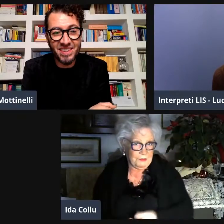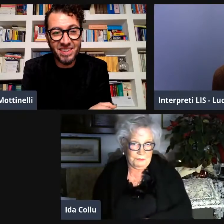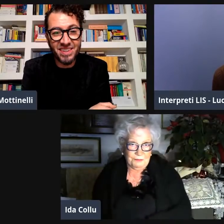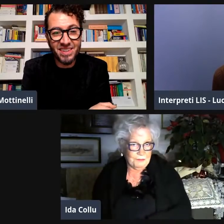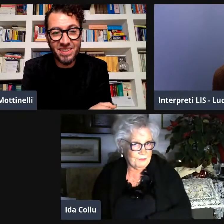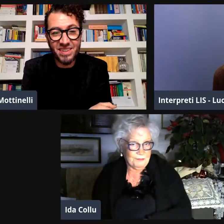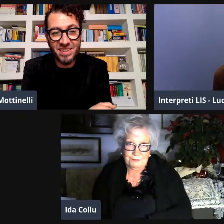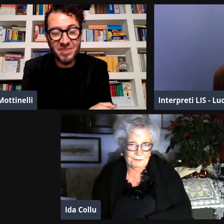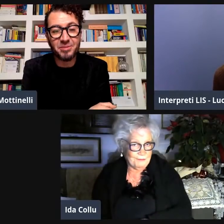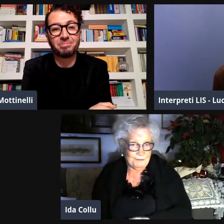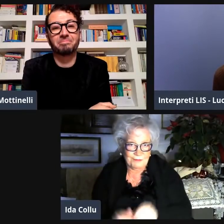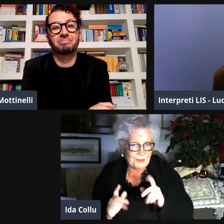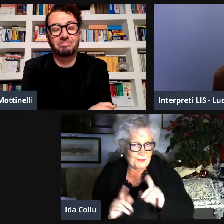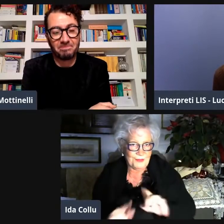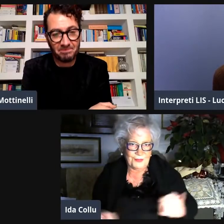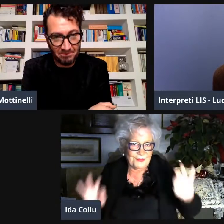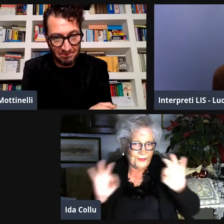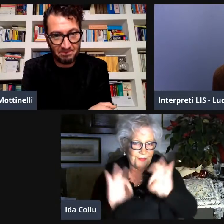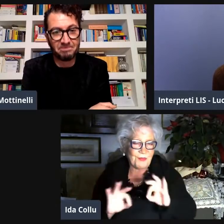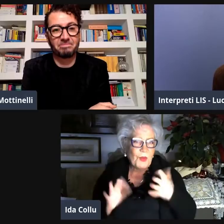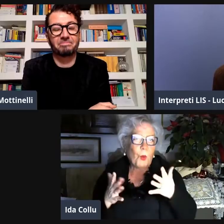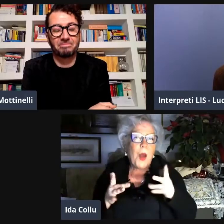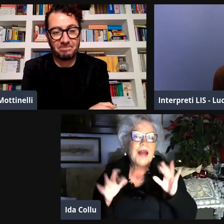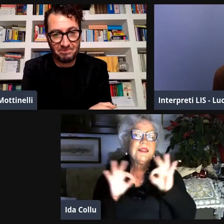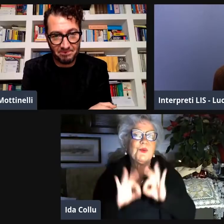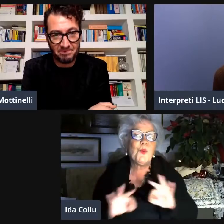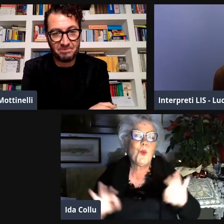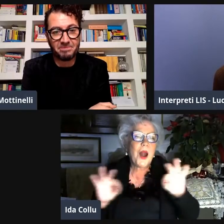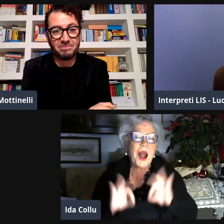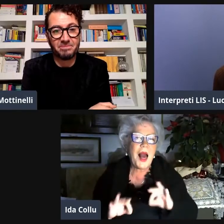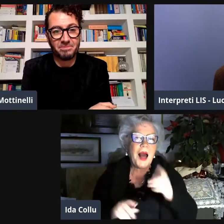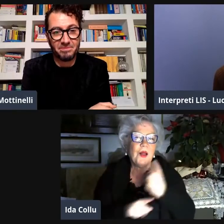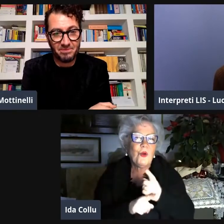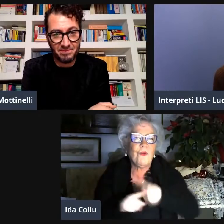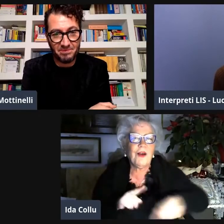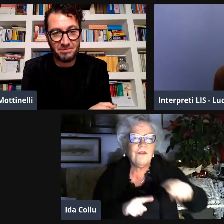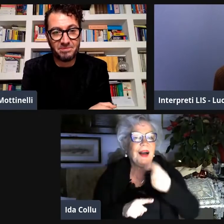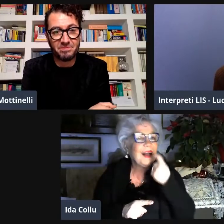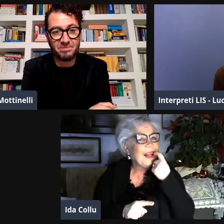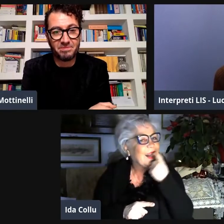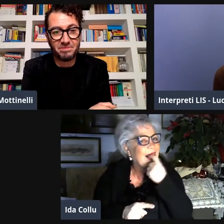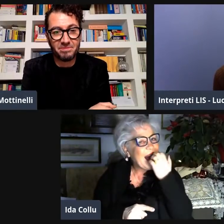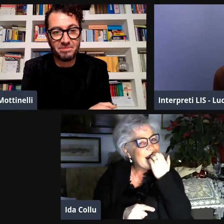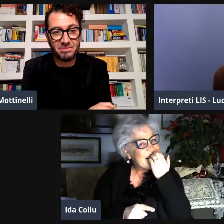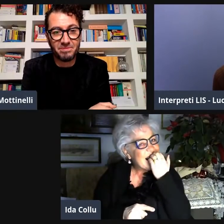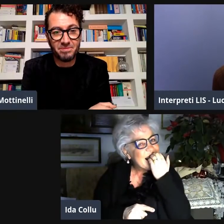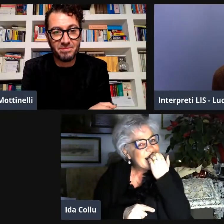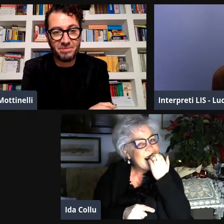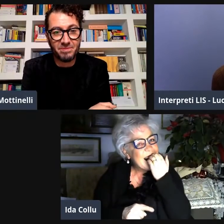è tutto molto bello. E una volta non succedeva questo. Non c'era nulla di simile.